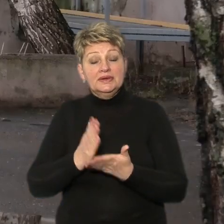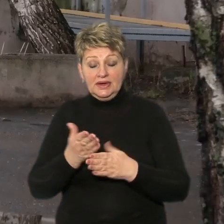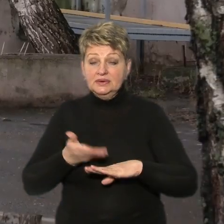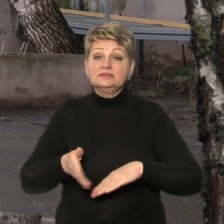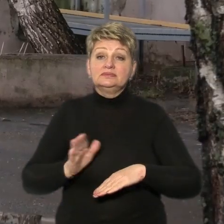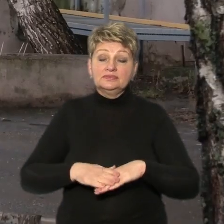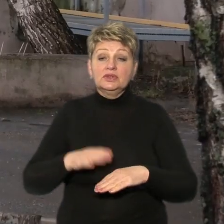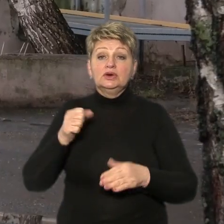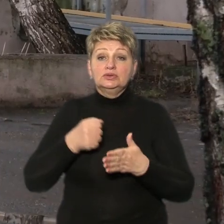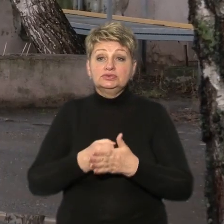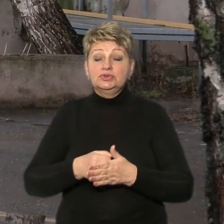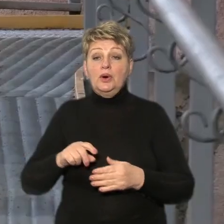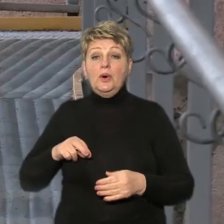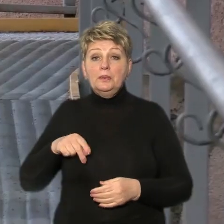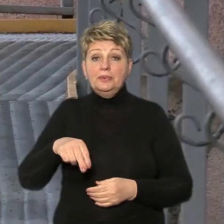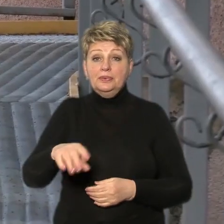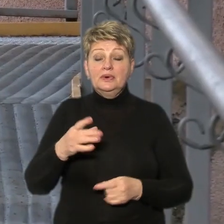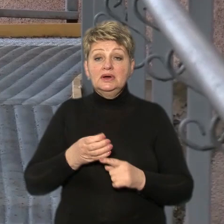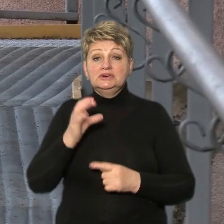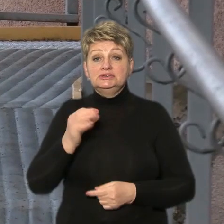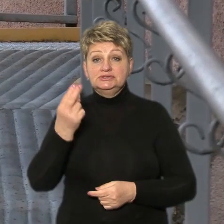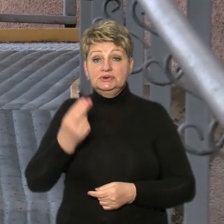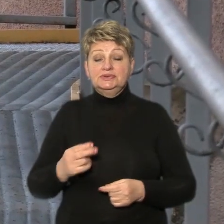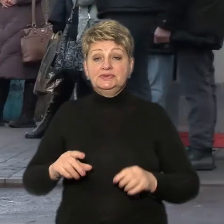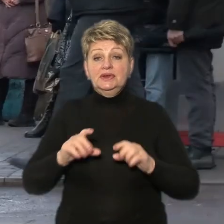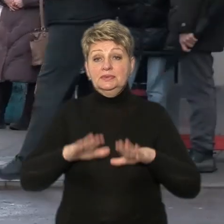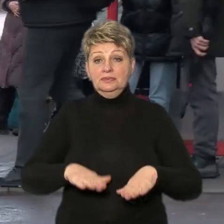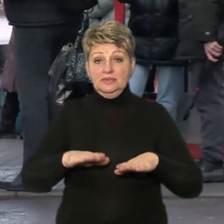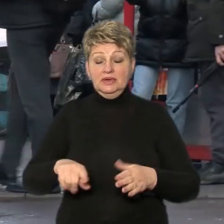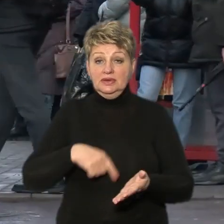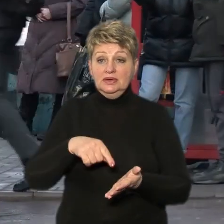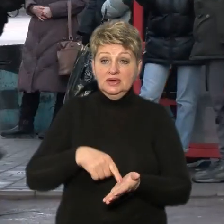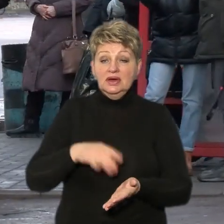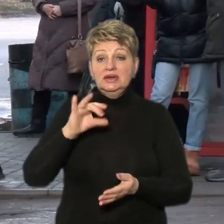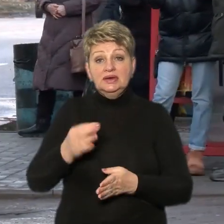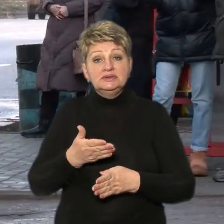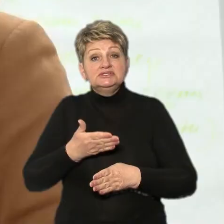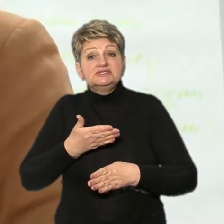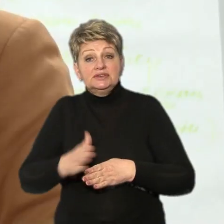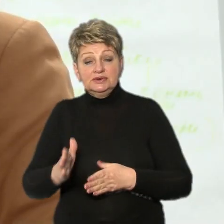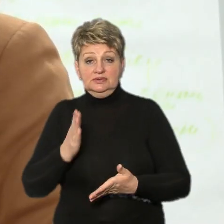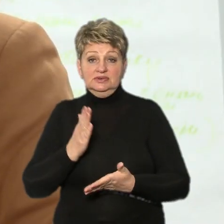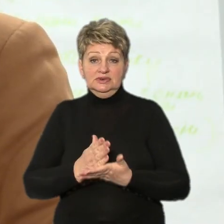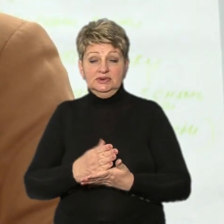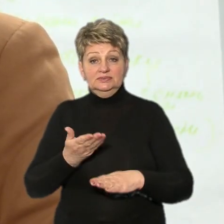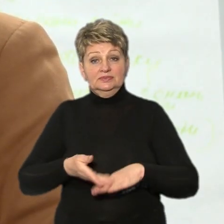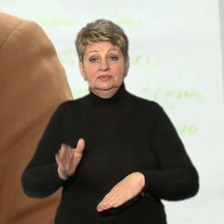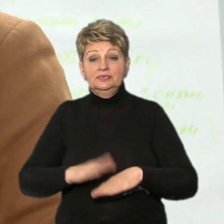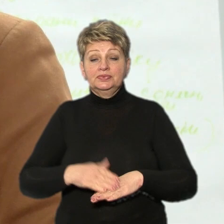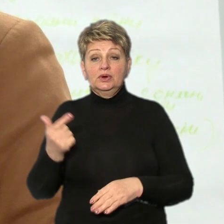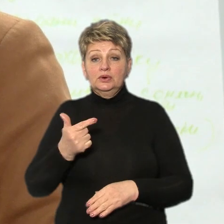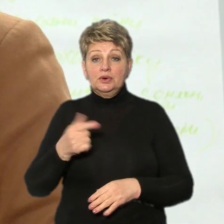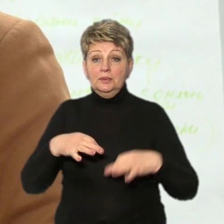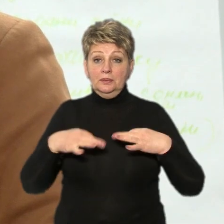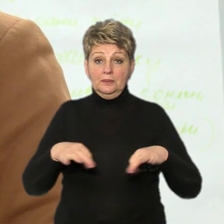з доступом до верхніх поверхів соціальних об'єктів міста, частково адаптований і громадський транспорт. Пандуси практично в